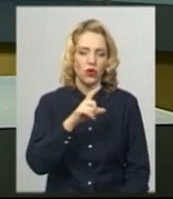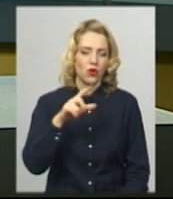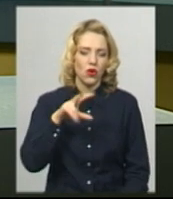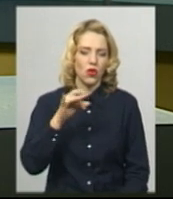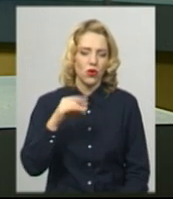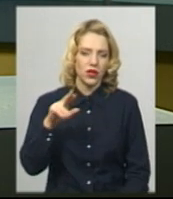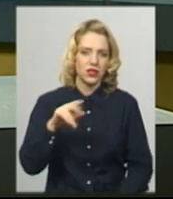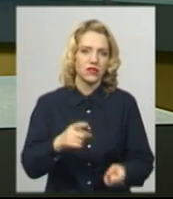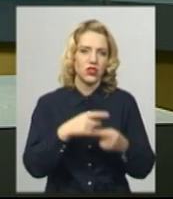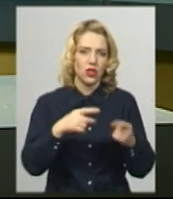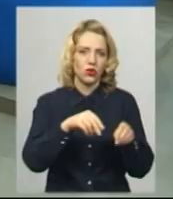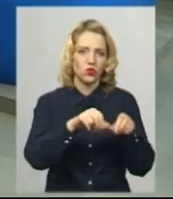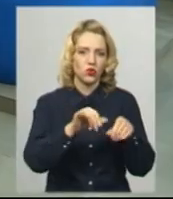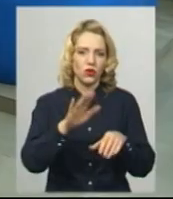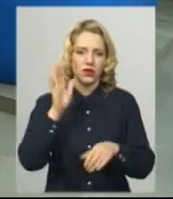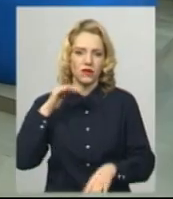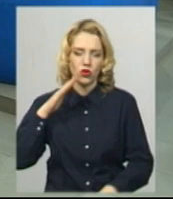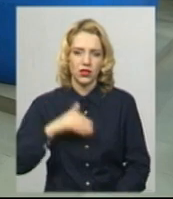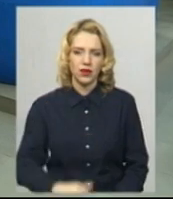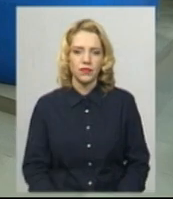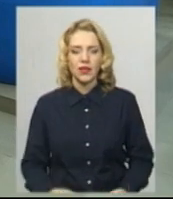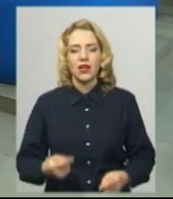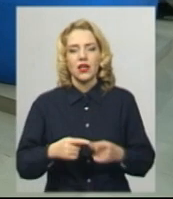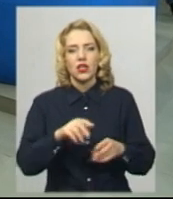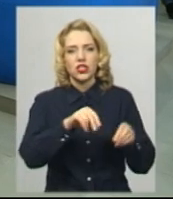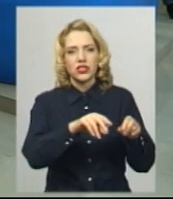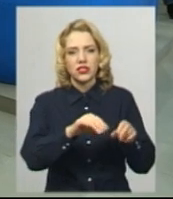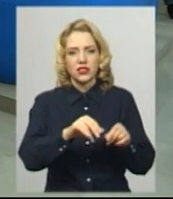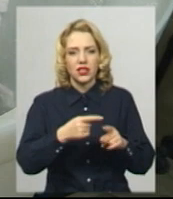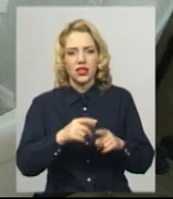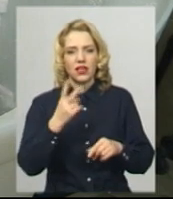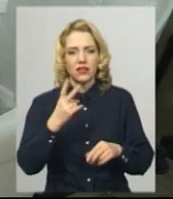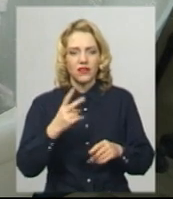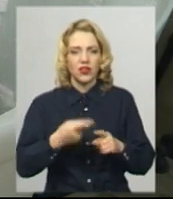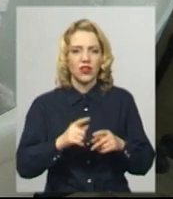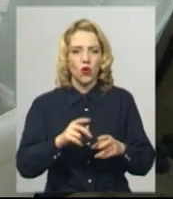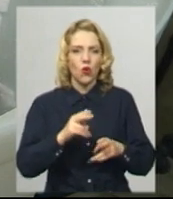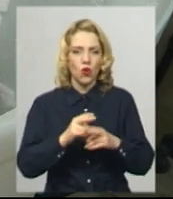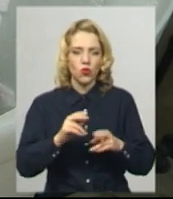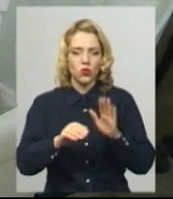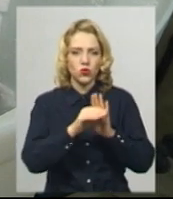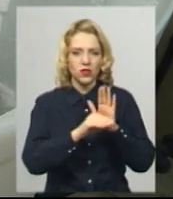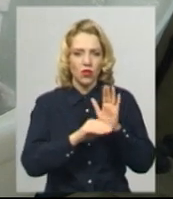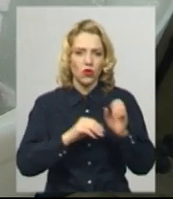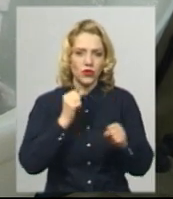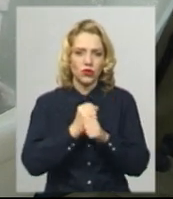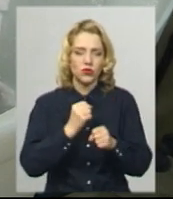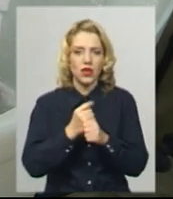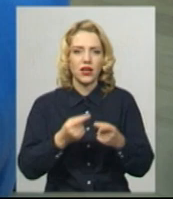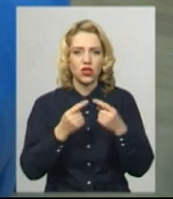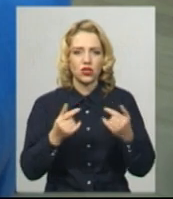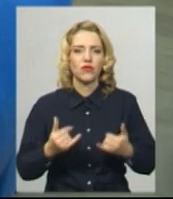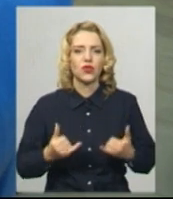продовжить. Із розчину кухонної солі дві гідролізні установки нової станції виробляють речовину для